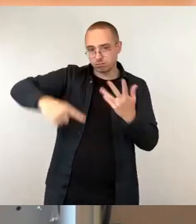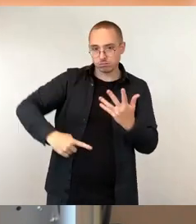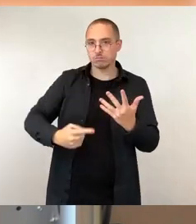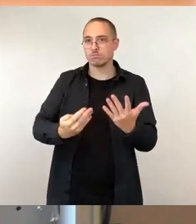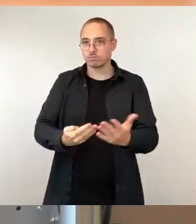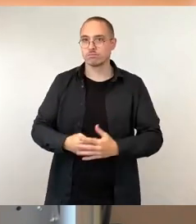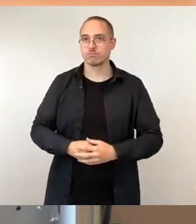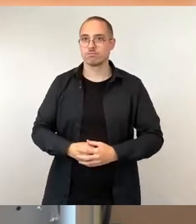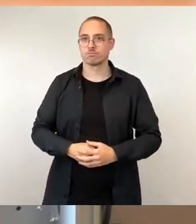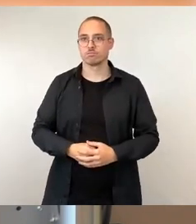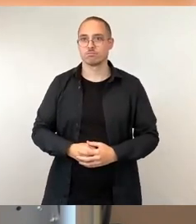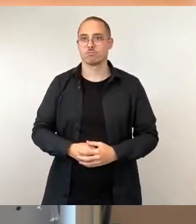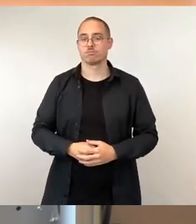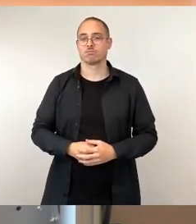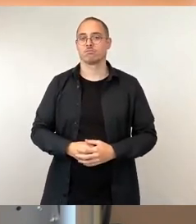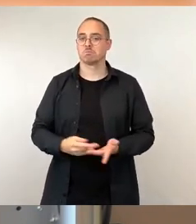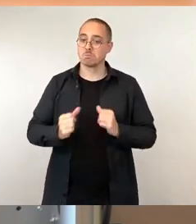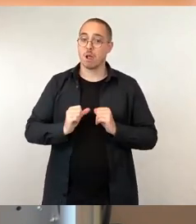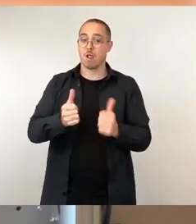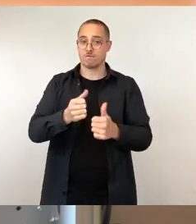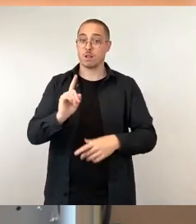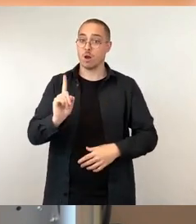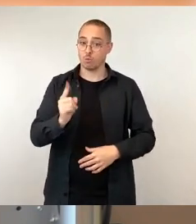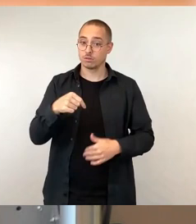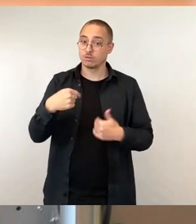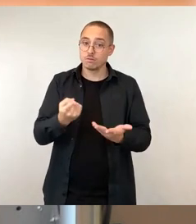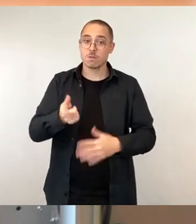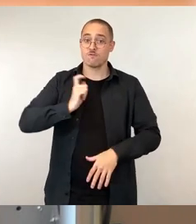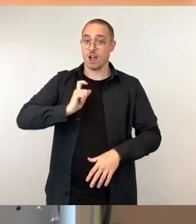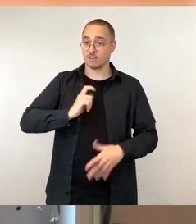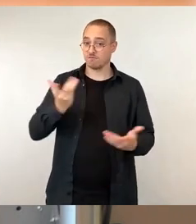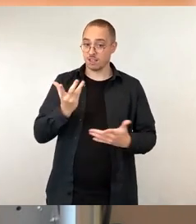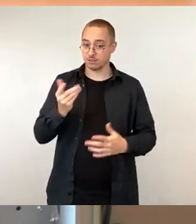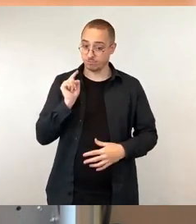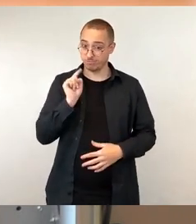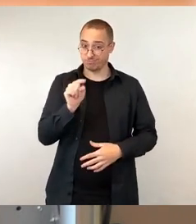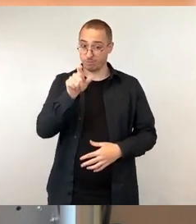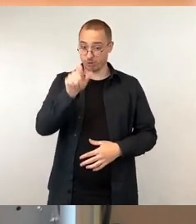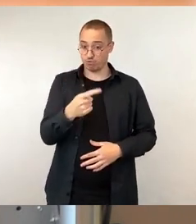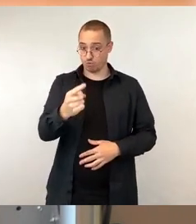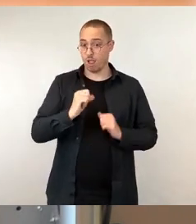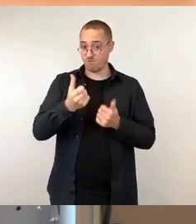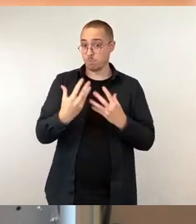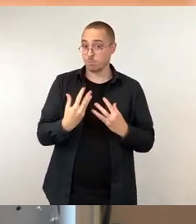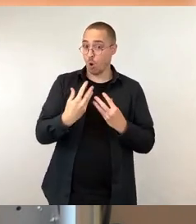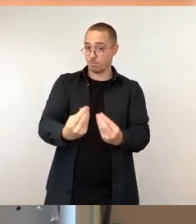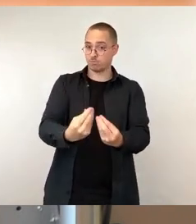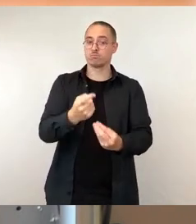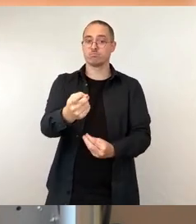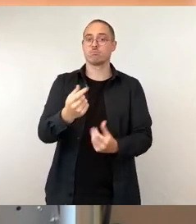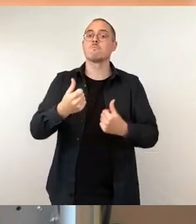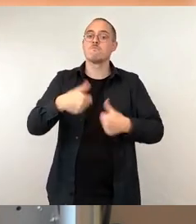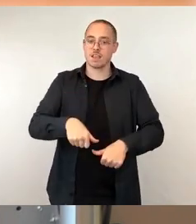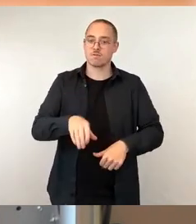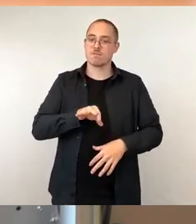und wir erwarten, dass derjenige, der unsere Hilfe bekommt, seiner Pflicht zur Mitarbeit und der Gemeinschaft